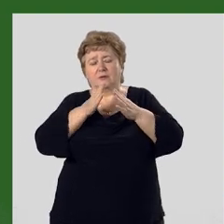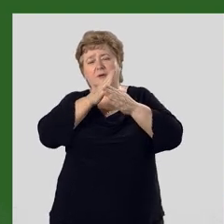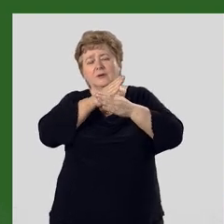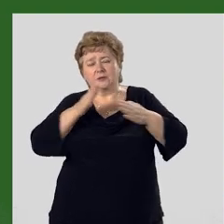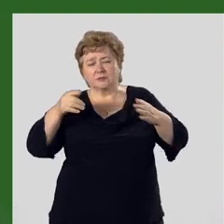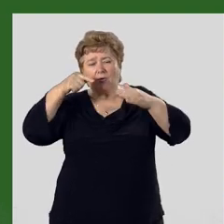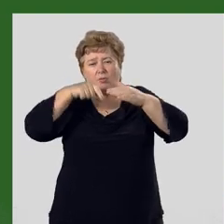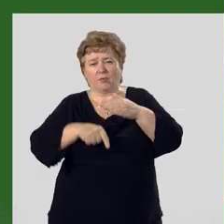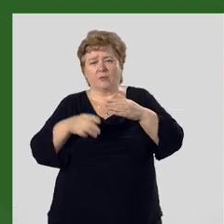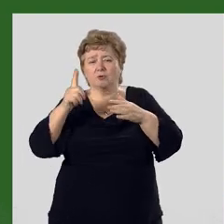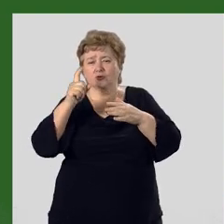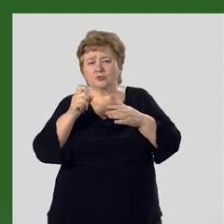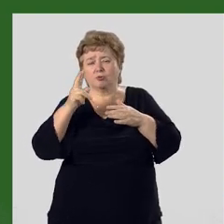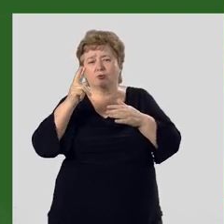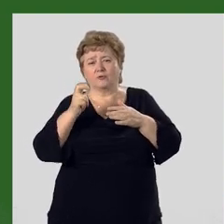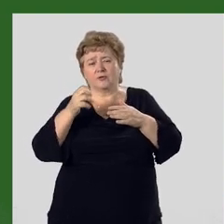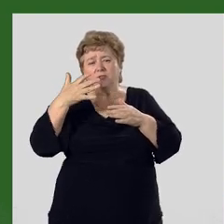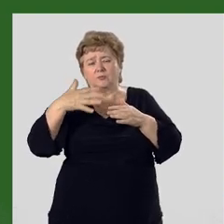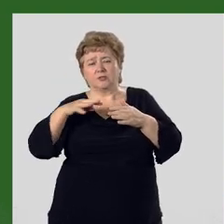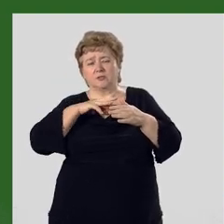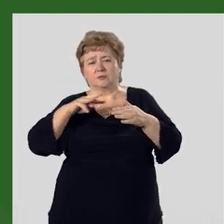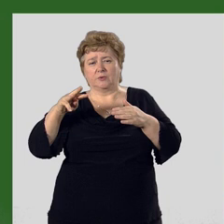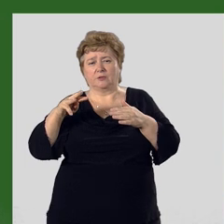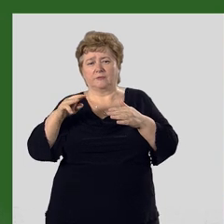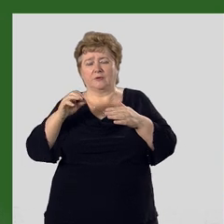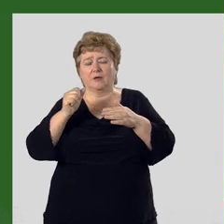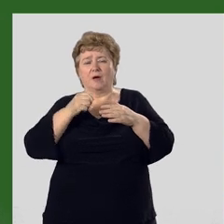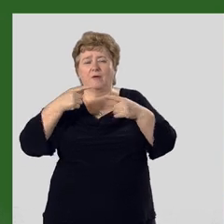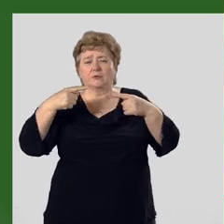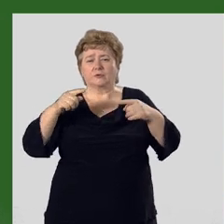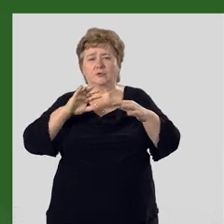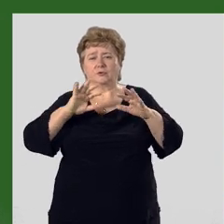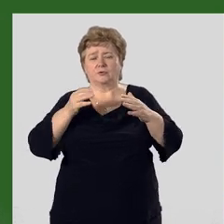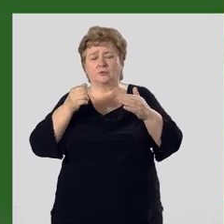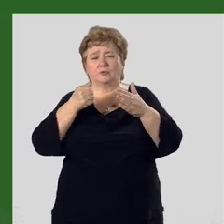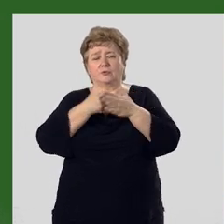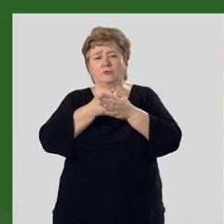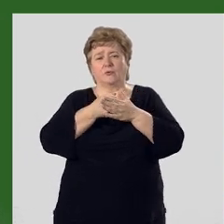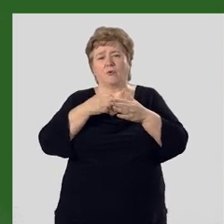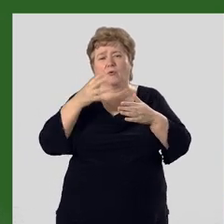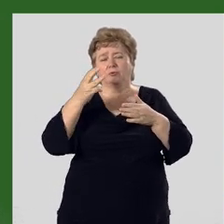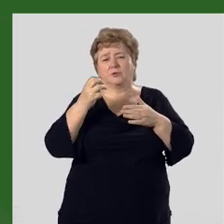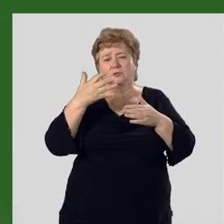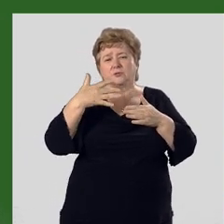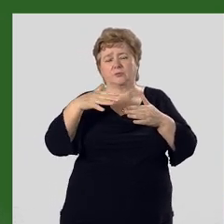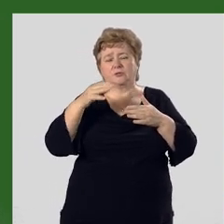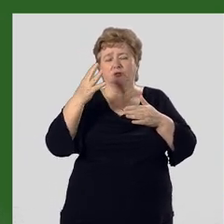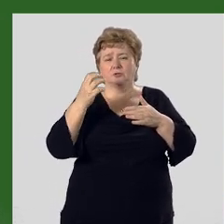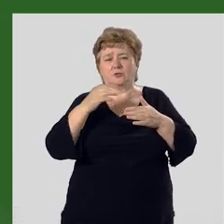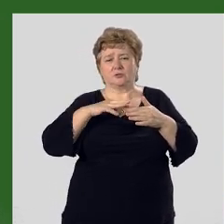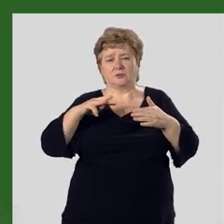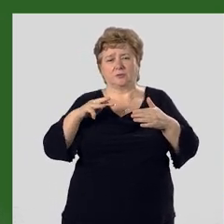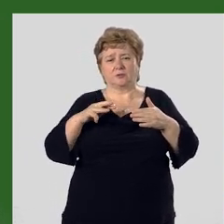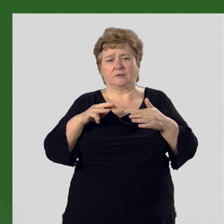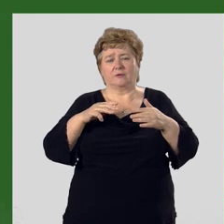расчленения составляет 100-250 метров, а в отдельных случаях доходит до 350-400